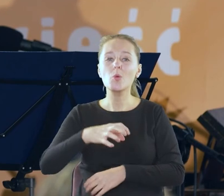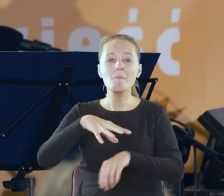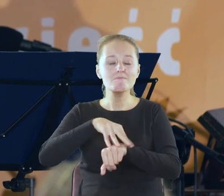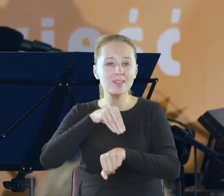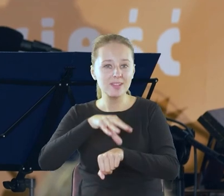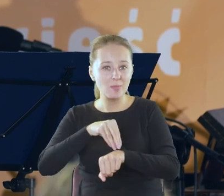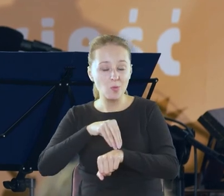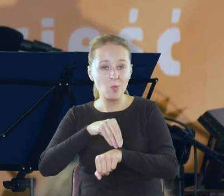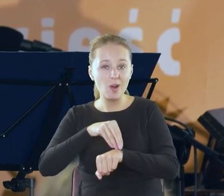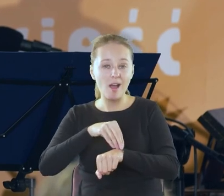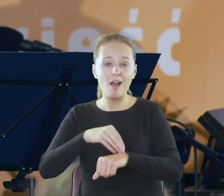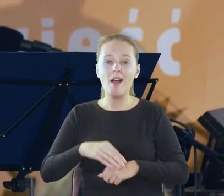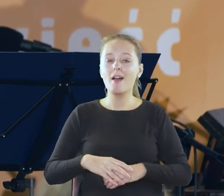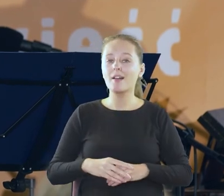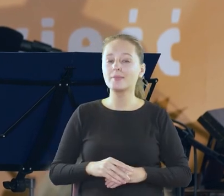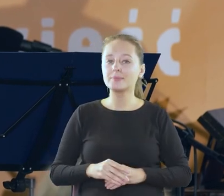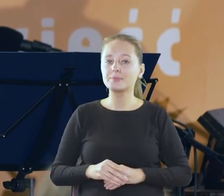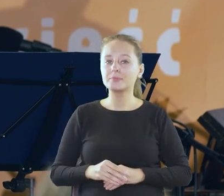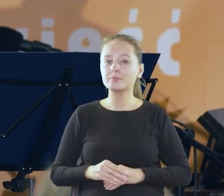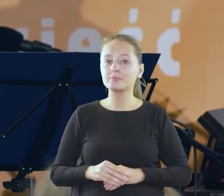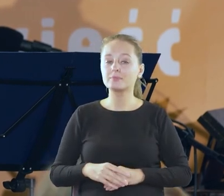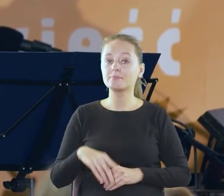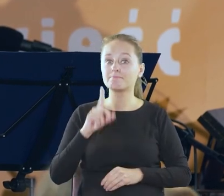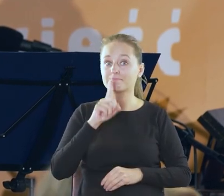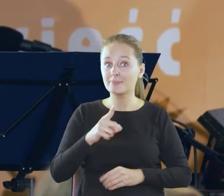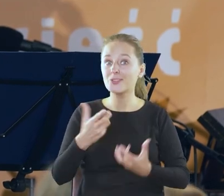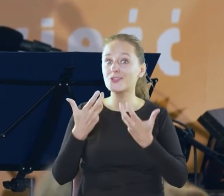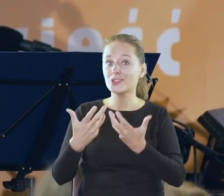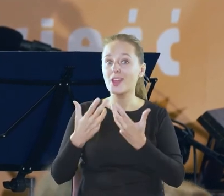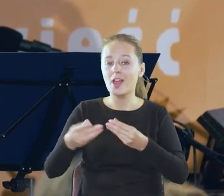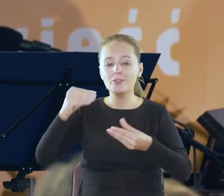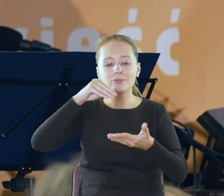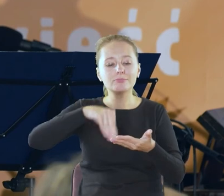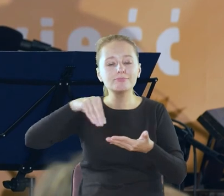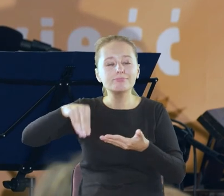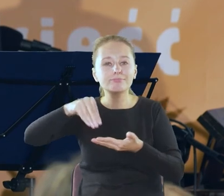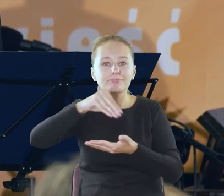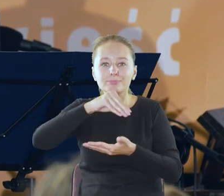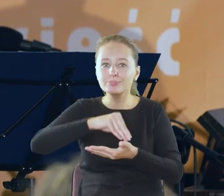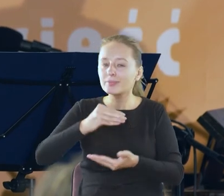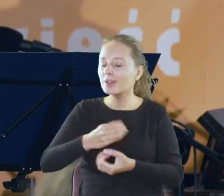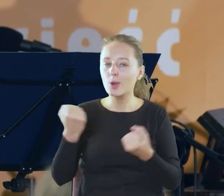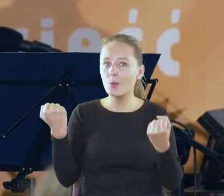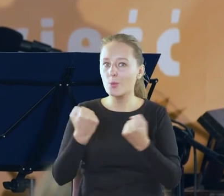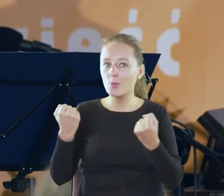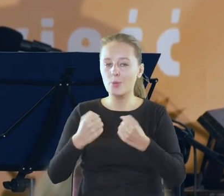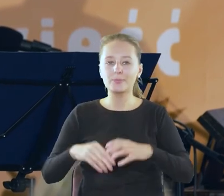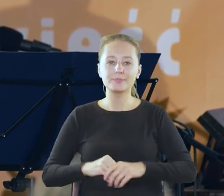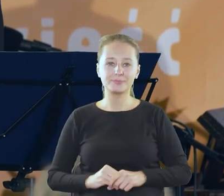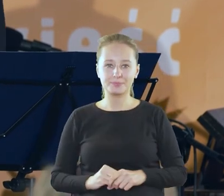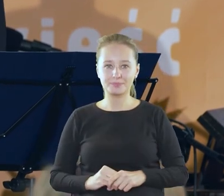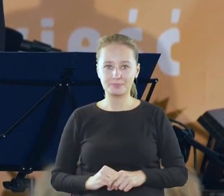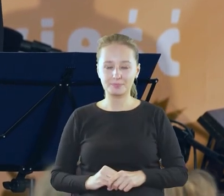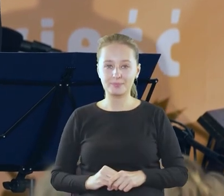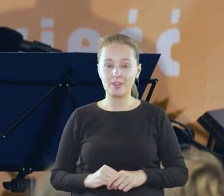słowiańskich do roślin cebulowych i o tym że pragnienie ich sadzenia jest ponad wszystko rośliny cebulowe